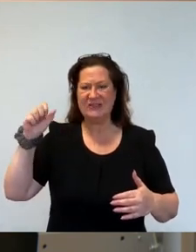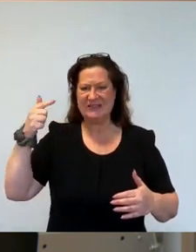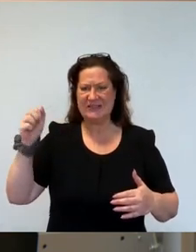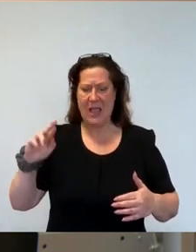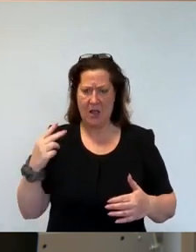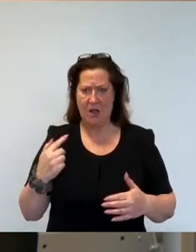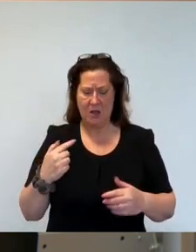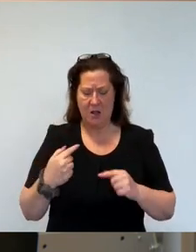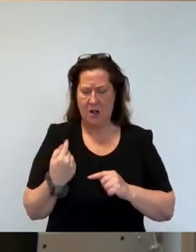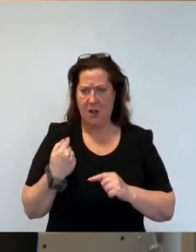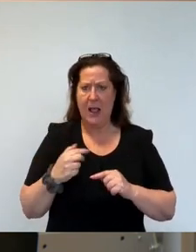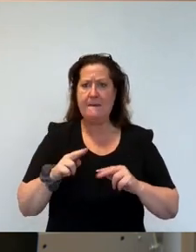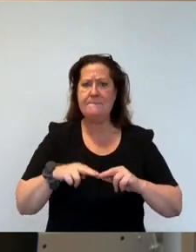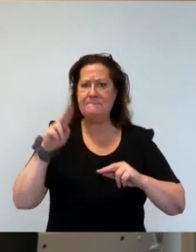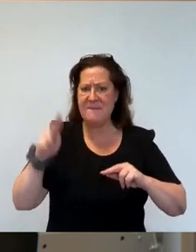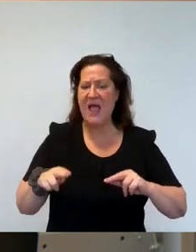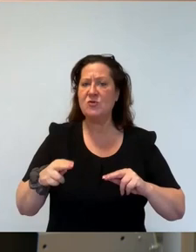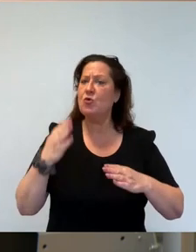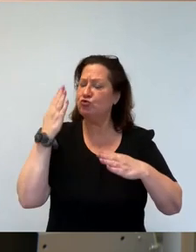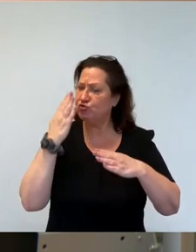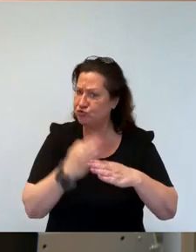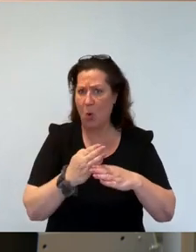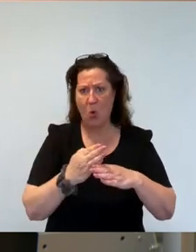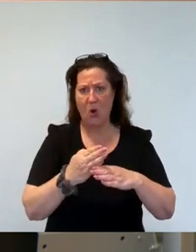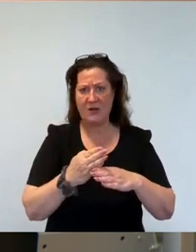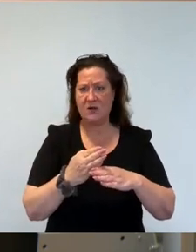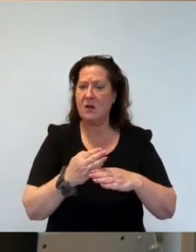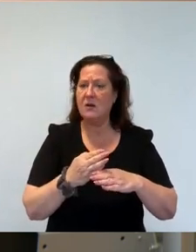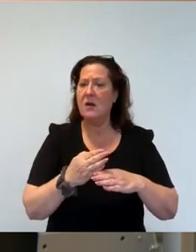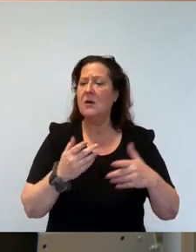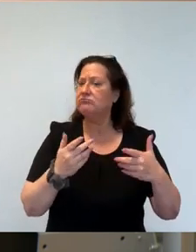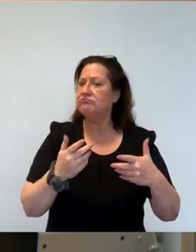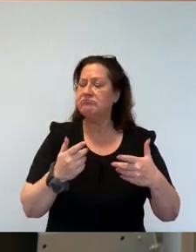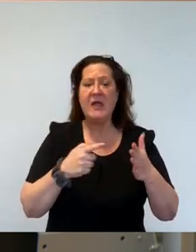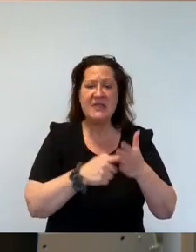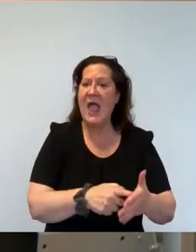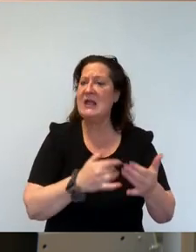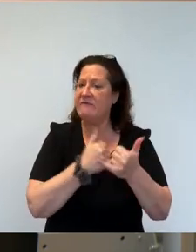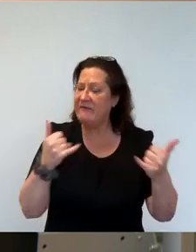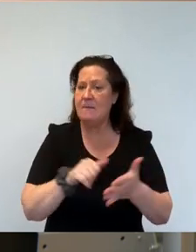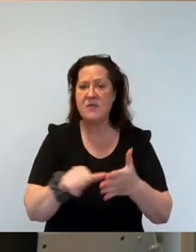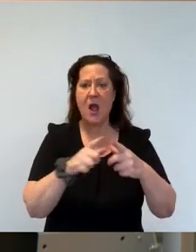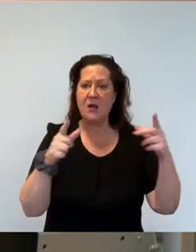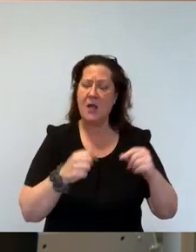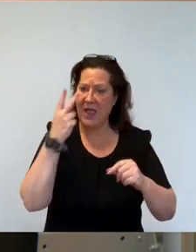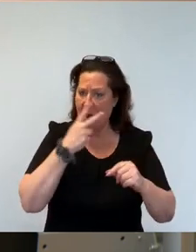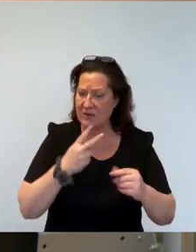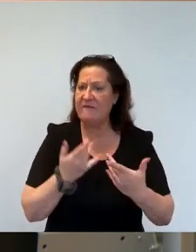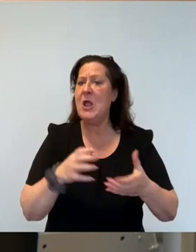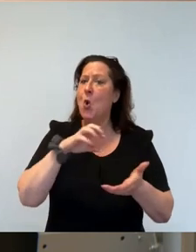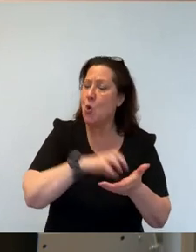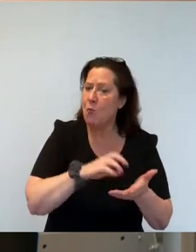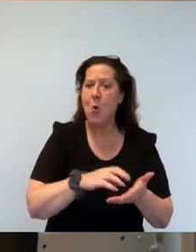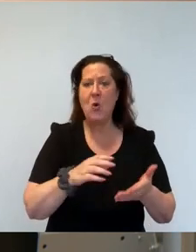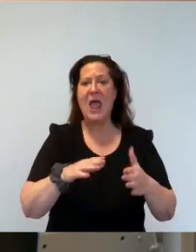einen Rahmen vorgegeben hat, wie Kommunen und Landkreise in Sachsen eine Bezahlkarte einführen